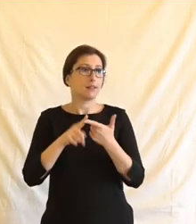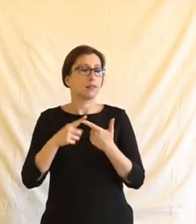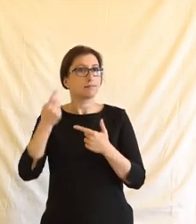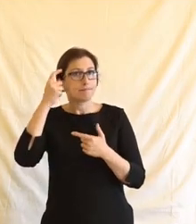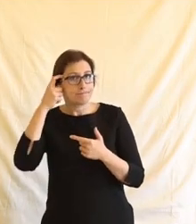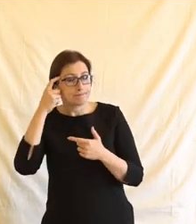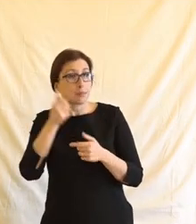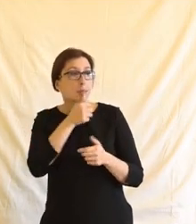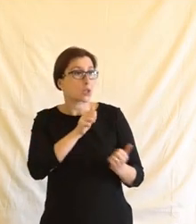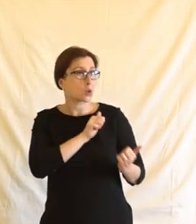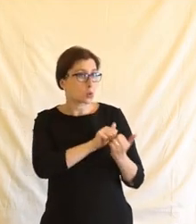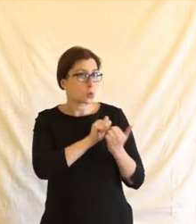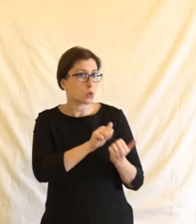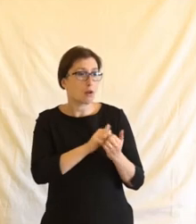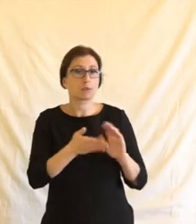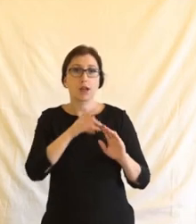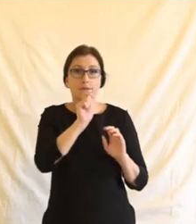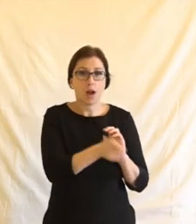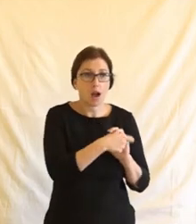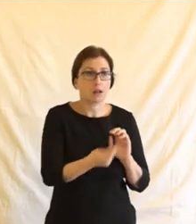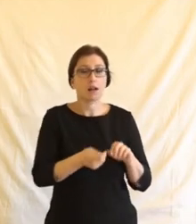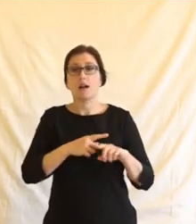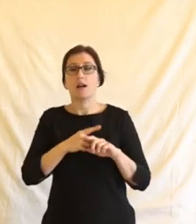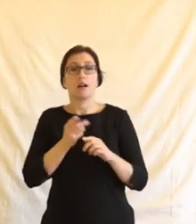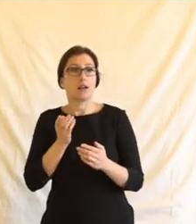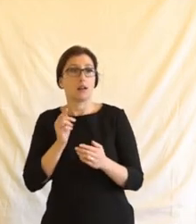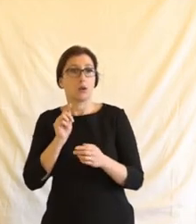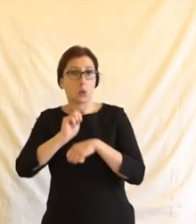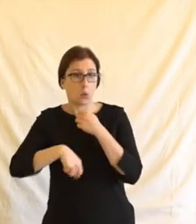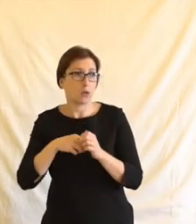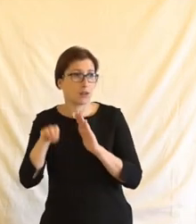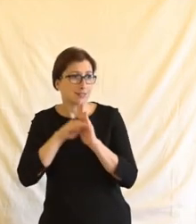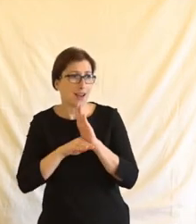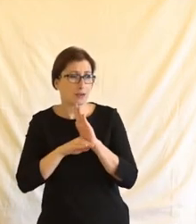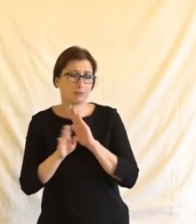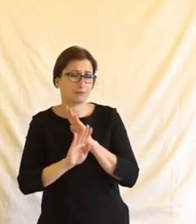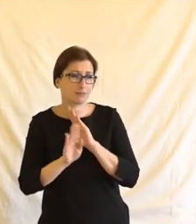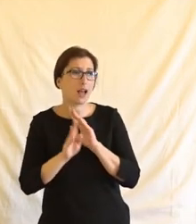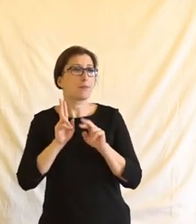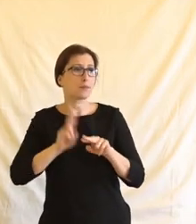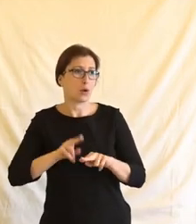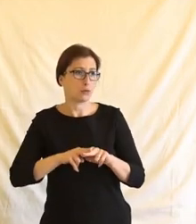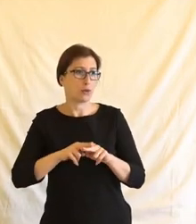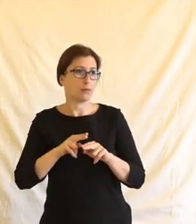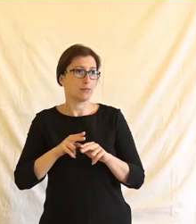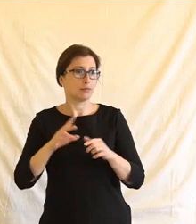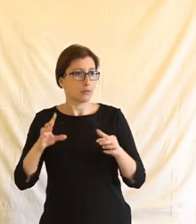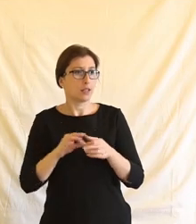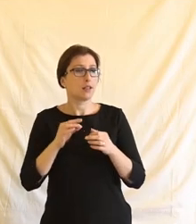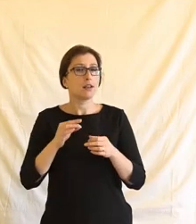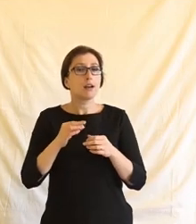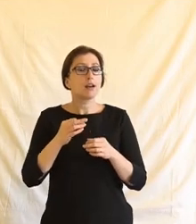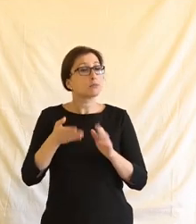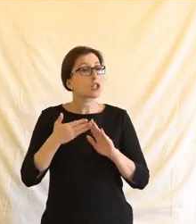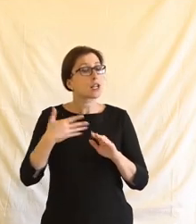na základě té jedné zkušnosti, třeba války prostě na Ukrajině vytvořil takové ad hoc řešení. Což mimo jiné, kdyby například